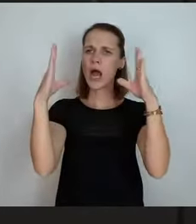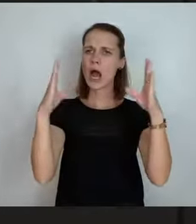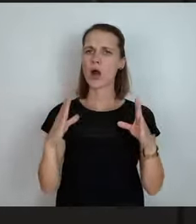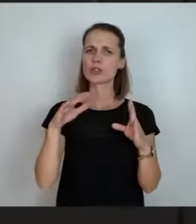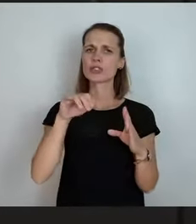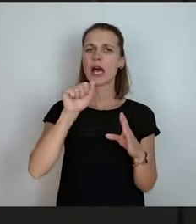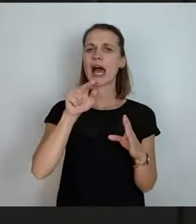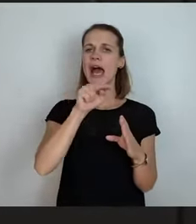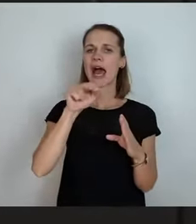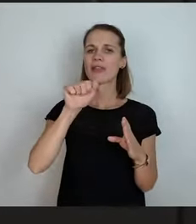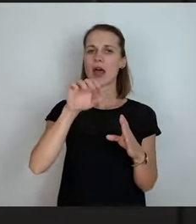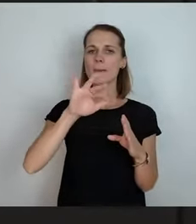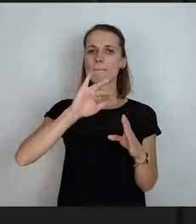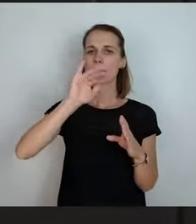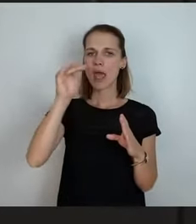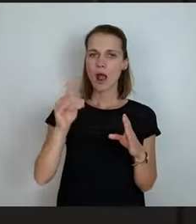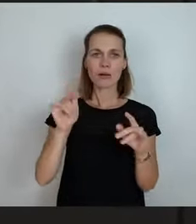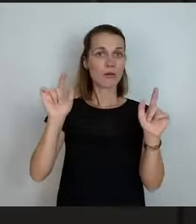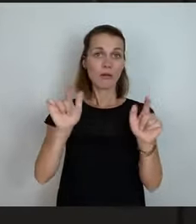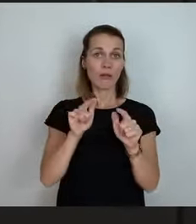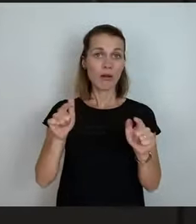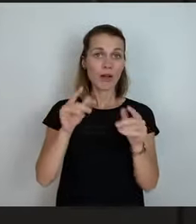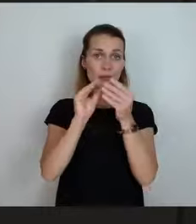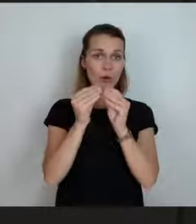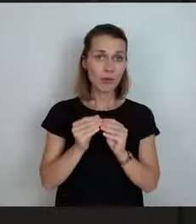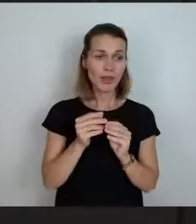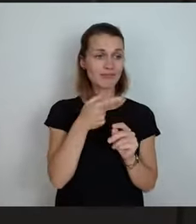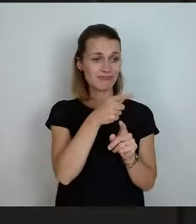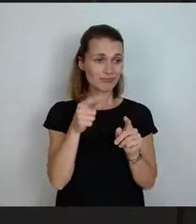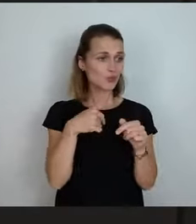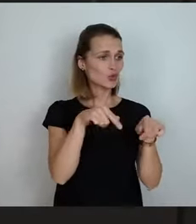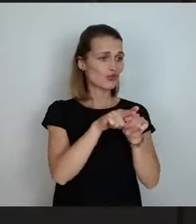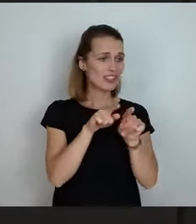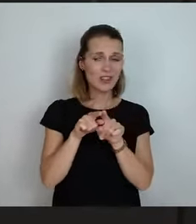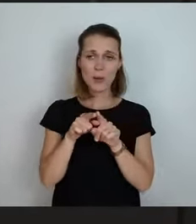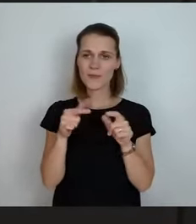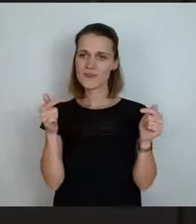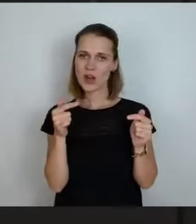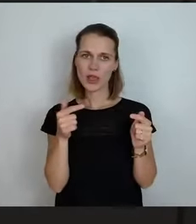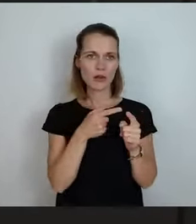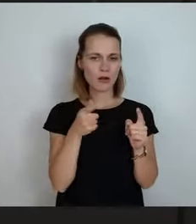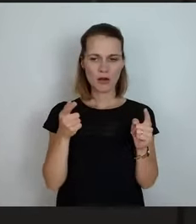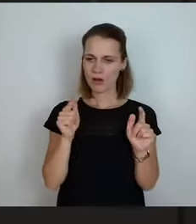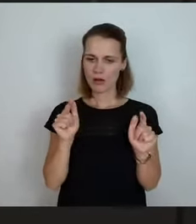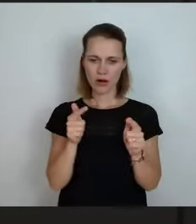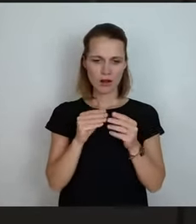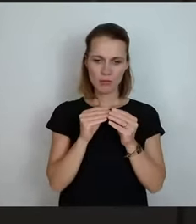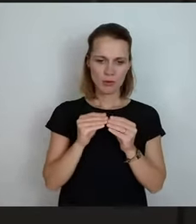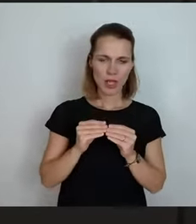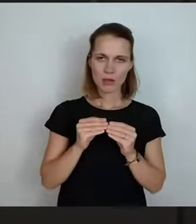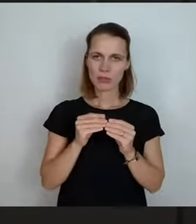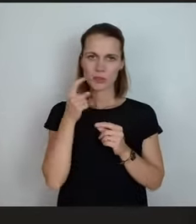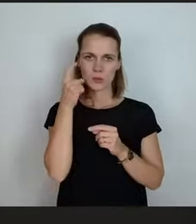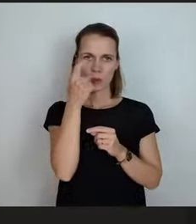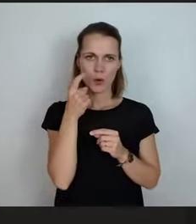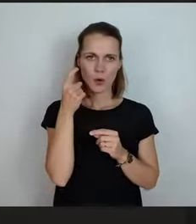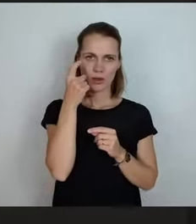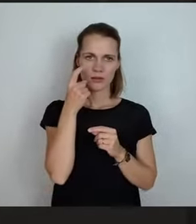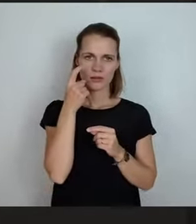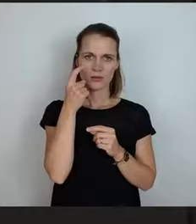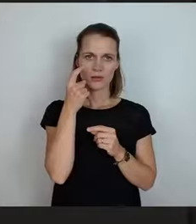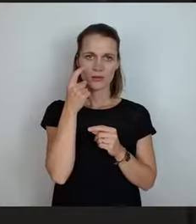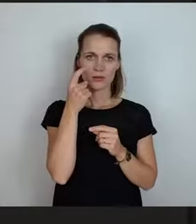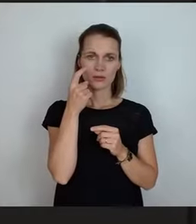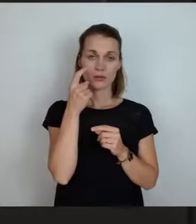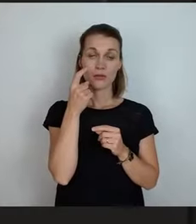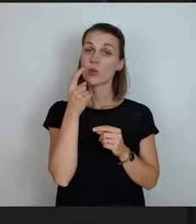wir überhaupt gar keine Probleme und die Schwestern und Pfleger, die hätten keine Probleme und Sorgen. Und vor allen